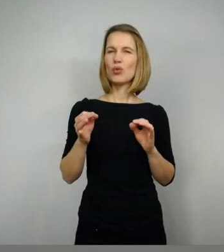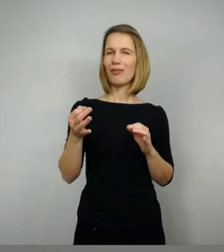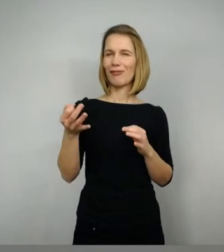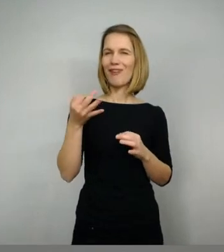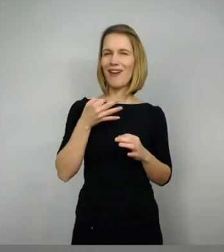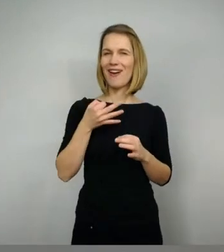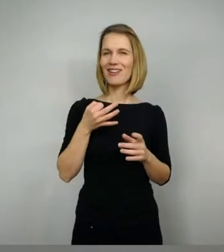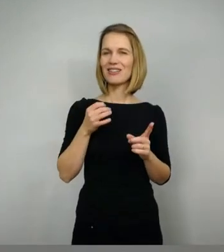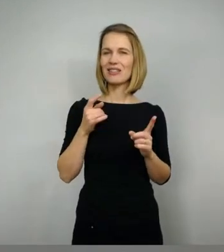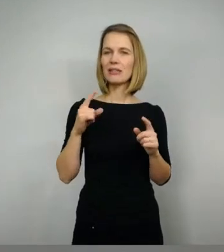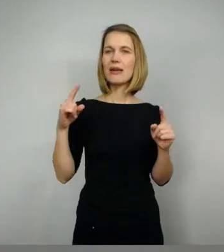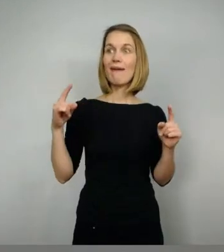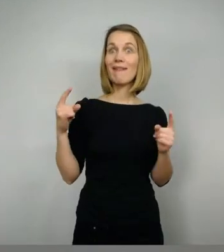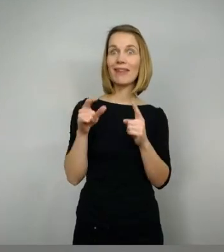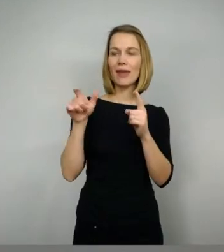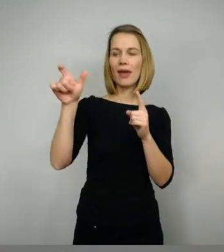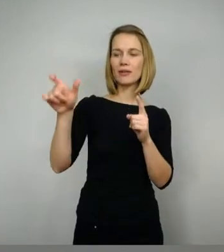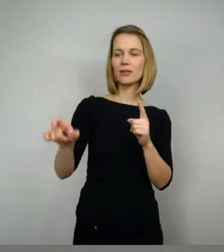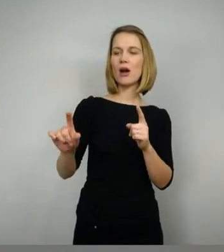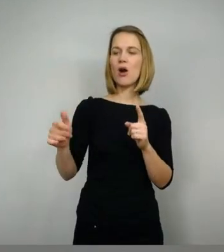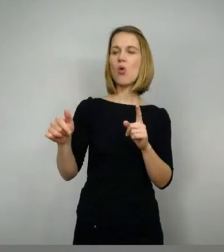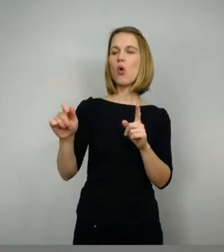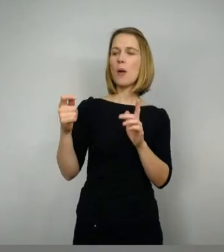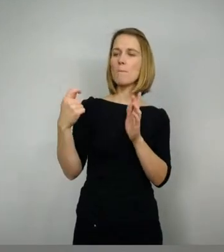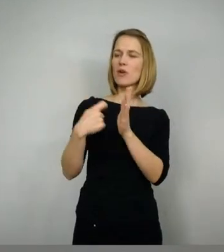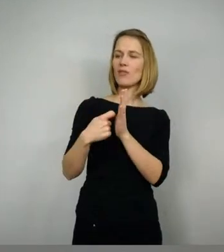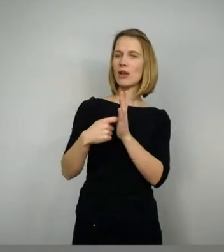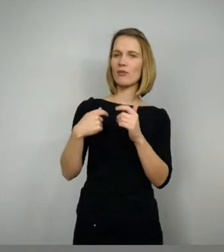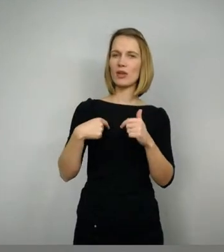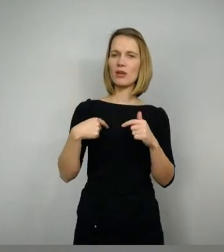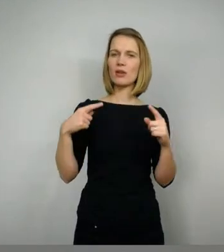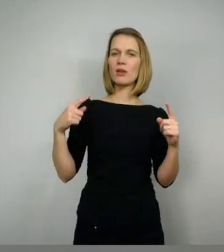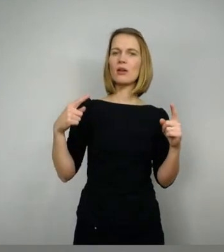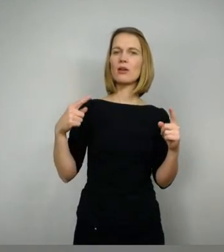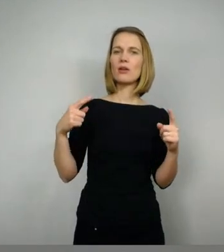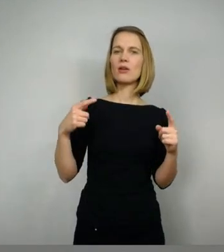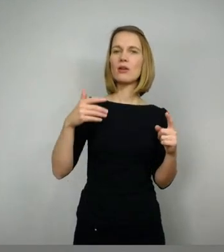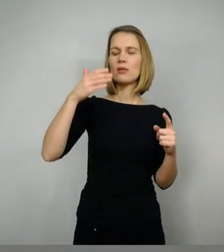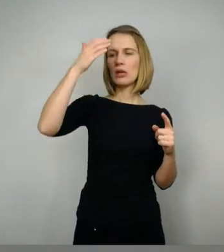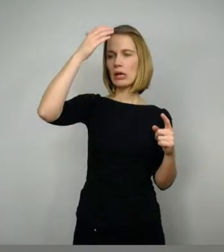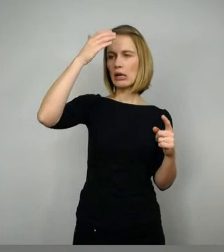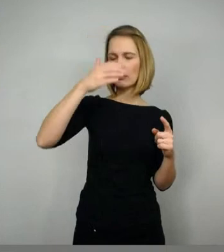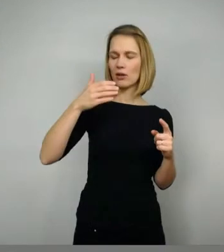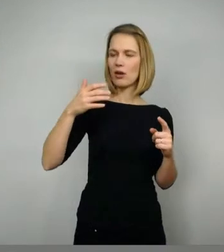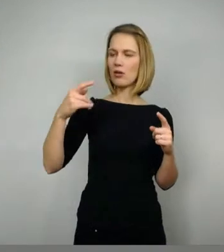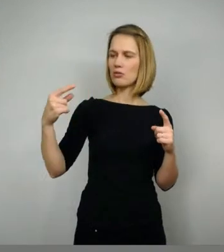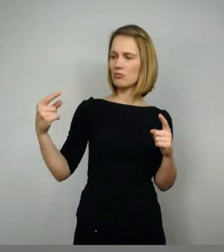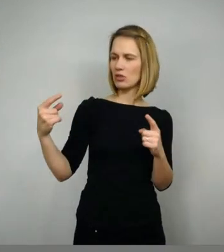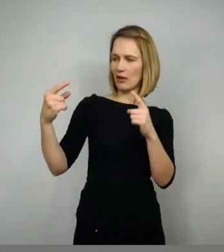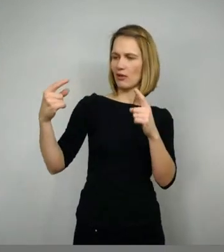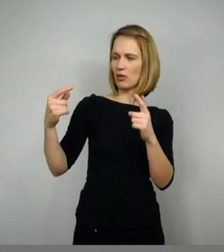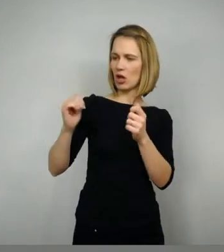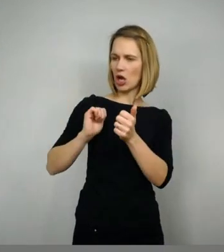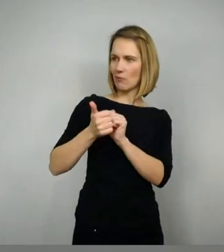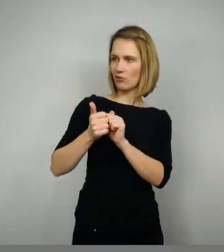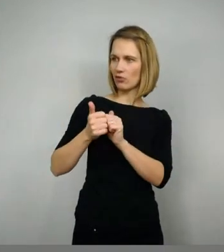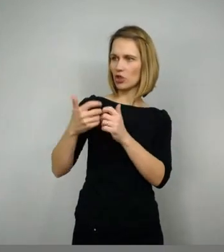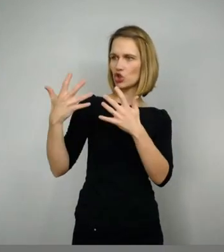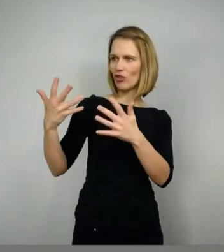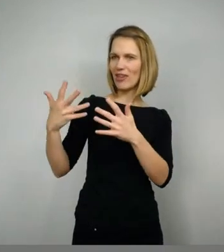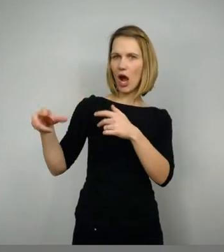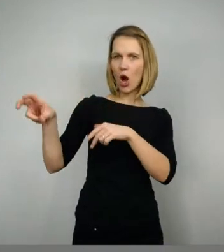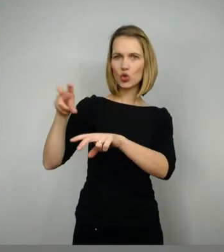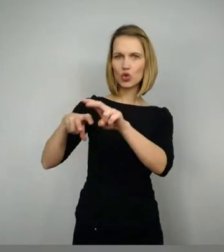die Gegner wohl bewertet hat. Sprich, gegen einen anderen Ritter ist das total unehrenhaft, wenn man dessen Schwäche ausnutzt. Also hier gibt es auch